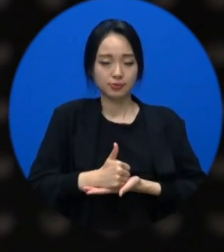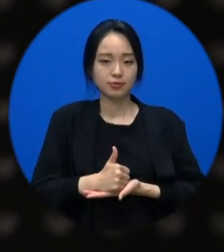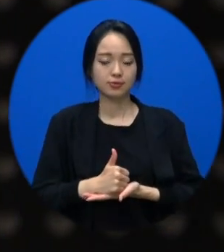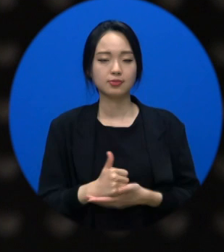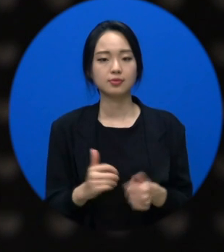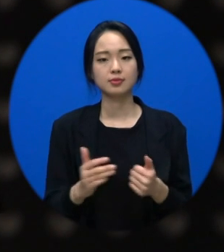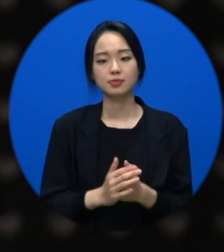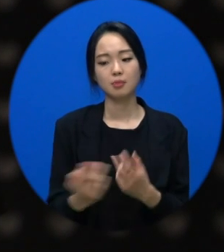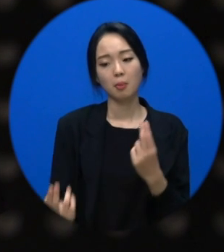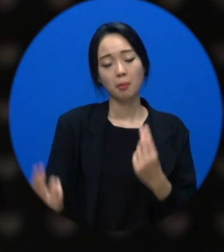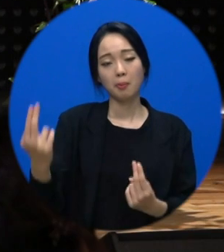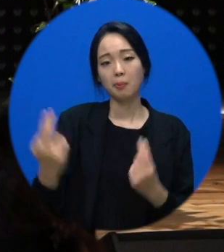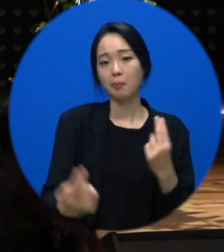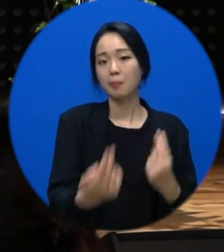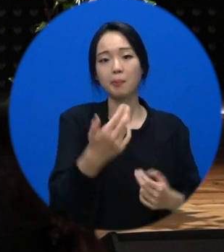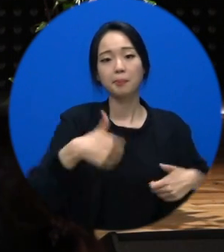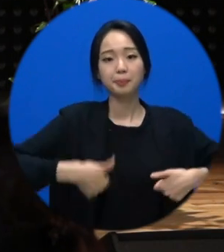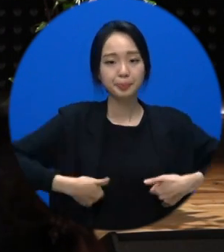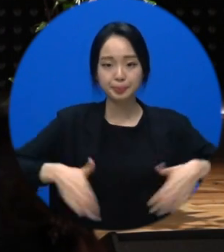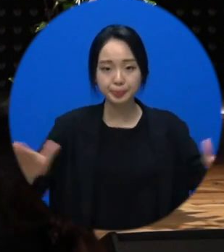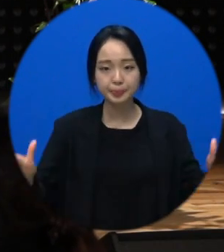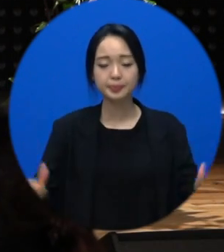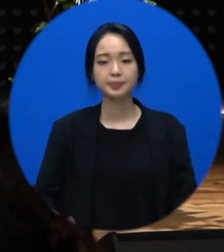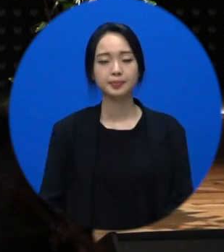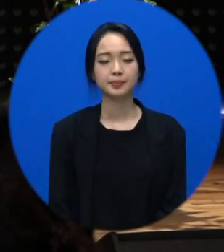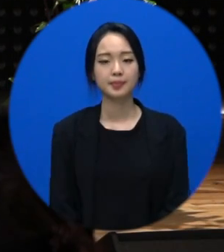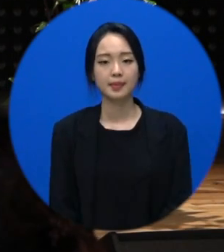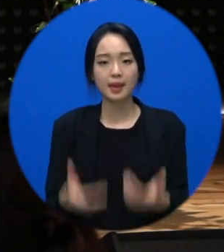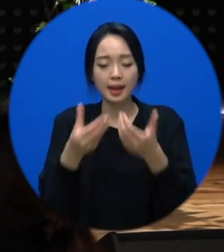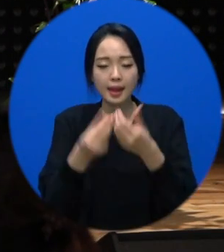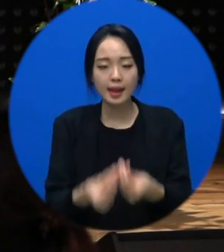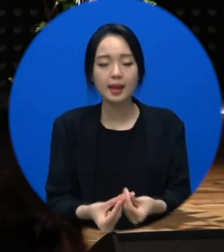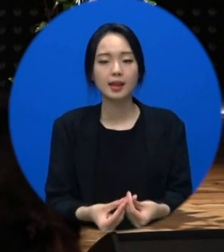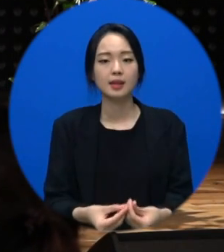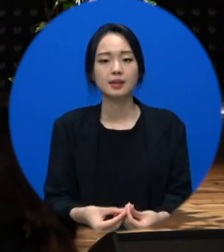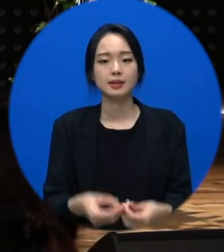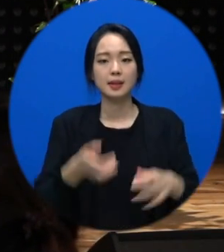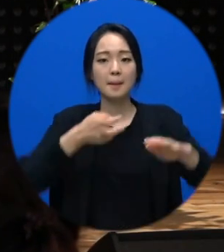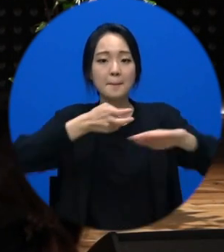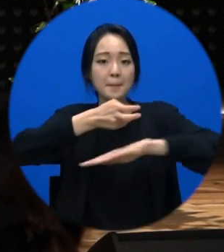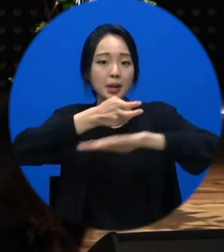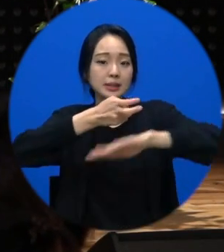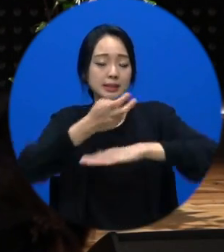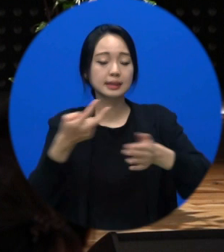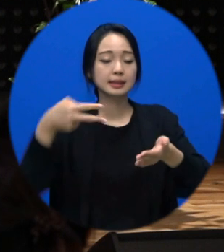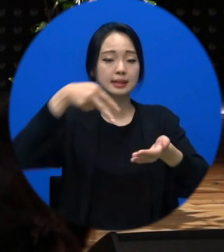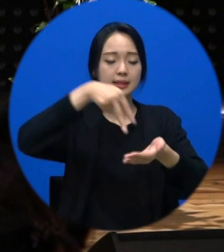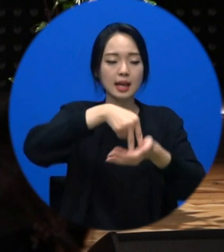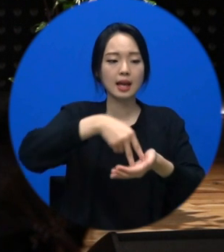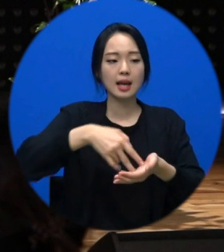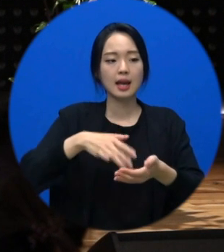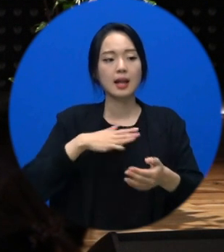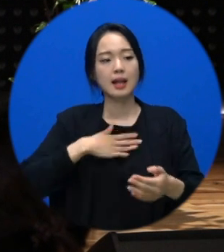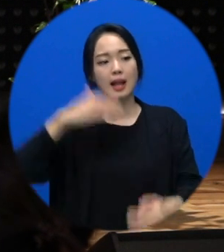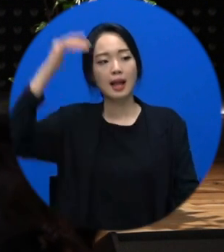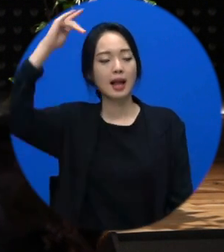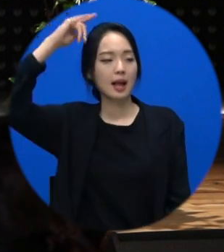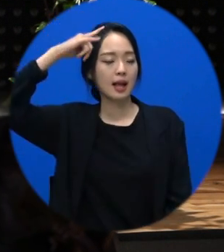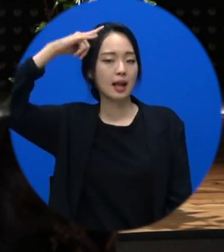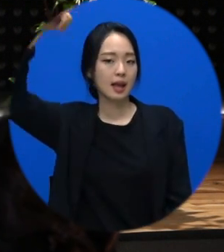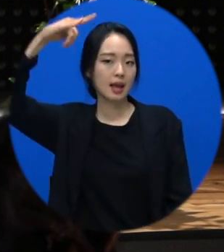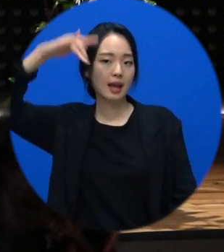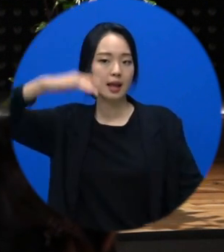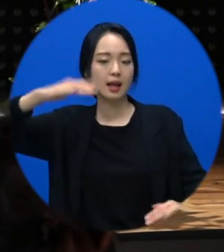키도 마찬가지예요. 키도. 내가 어떤 사람보다 키가 커. 내가 버스를 딱 탔는데 전부 다 나보다 작은 사람만 있어. 오.